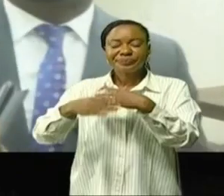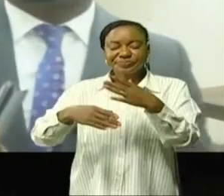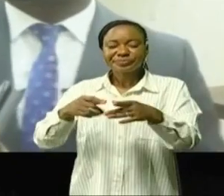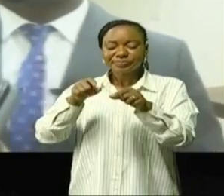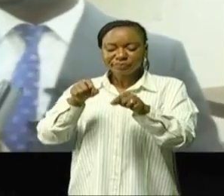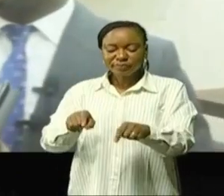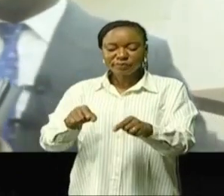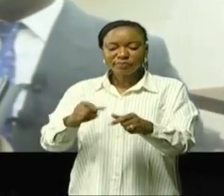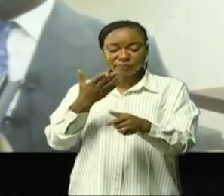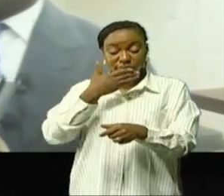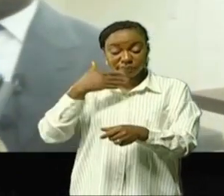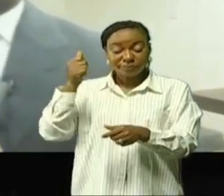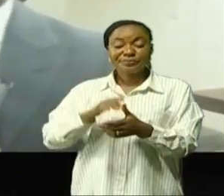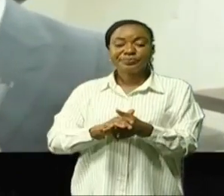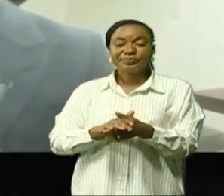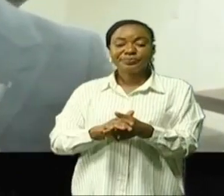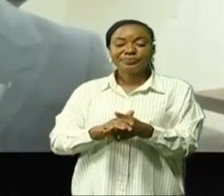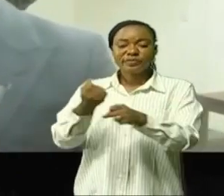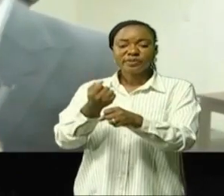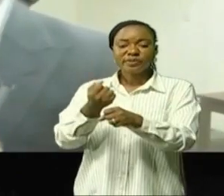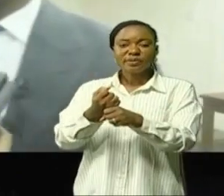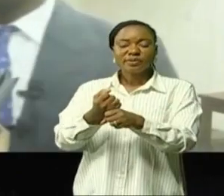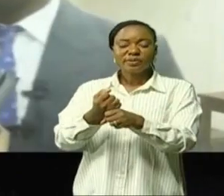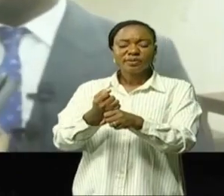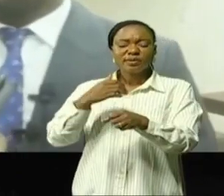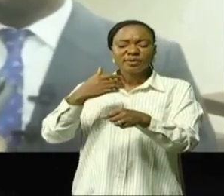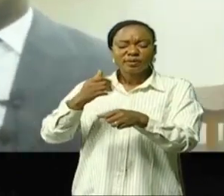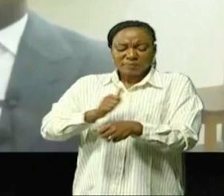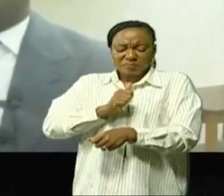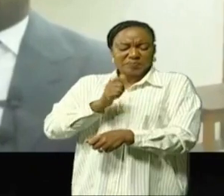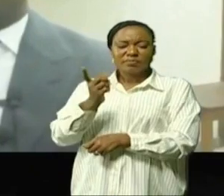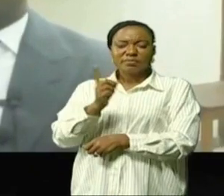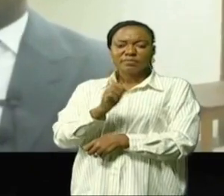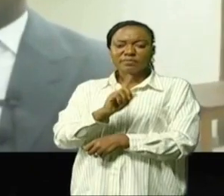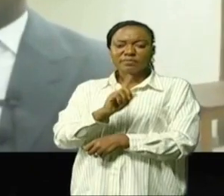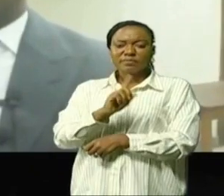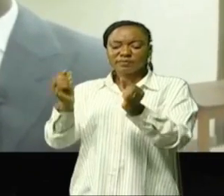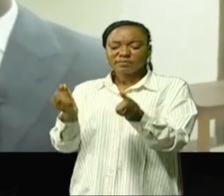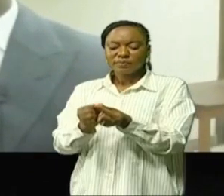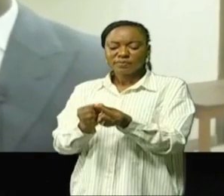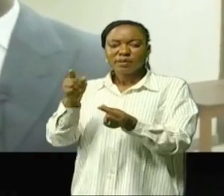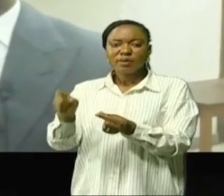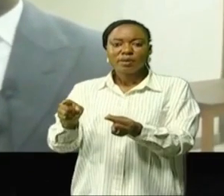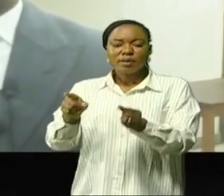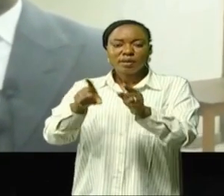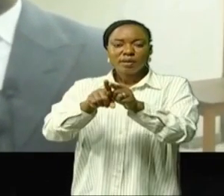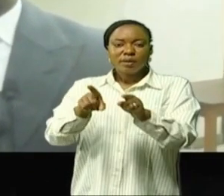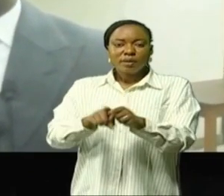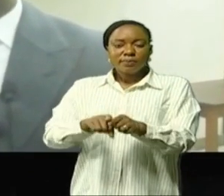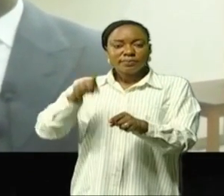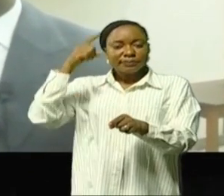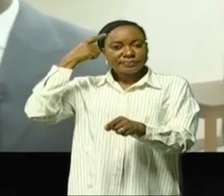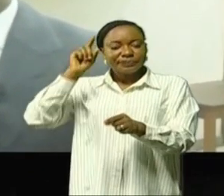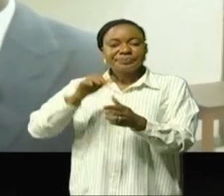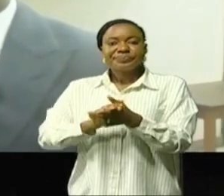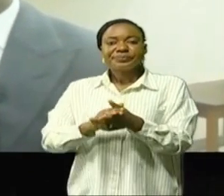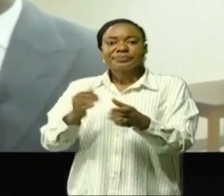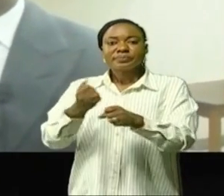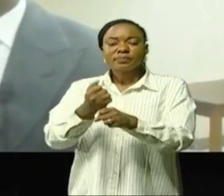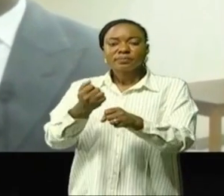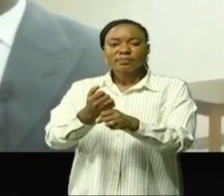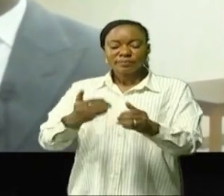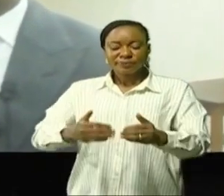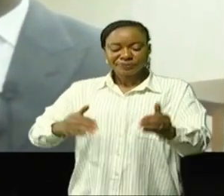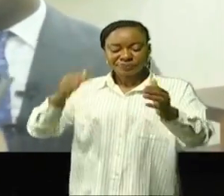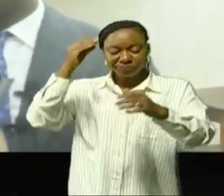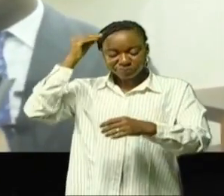Le travail que j'aurai à faire je ne le ferai pas seul il a une coordination Nous allons travailler dans l'unification et les choses nous l'espérons